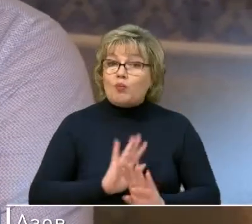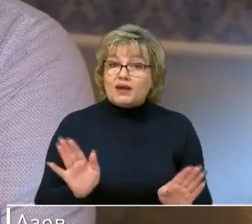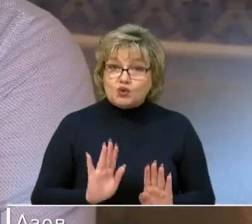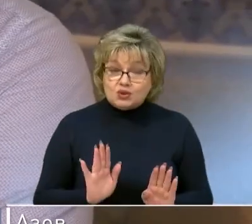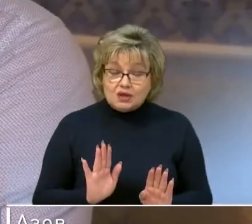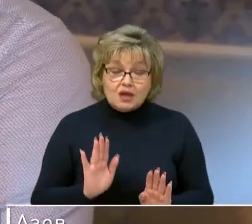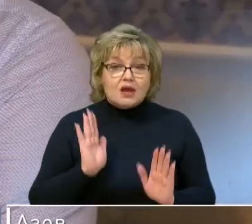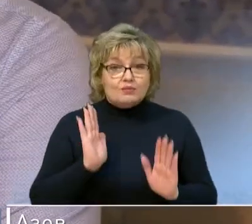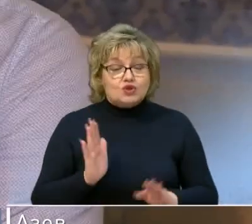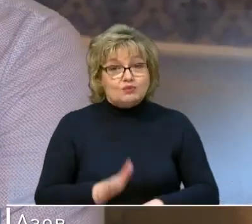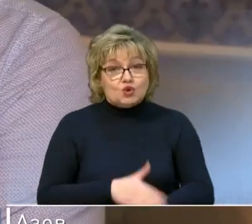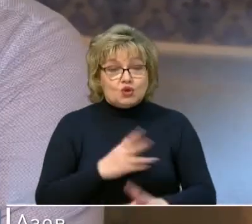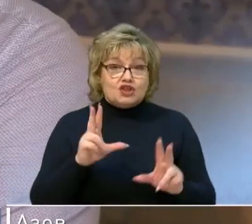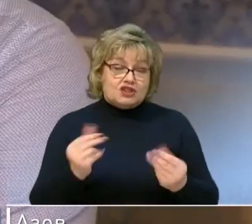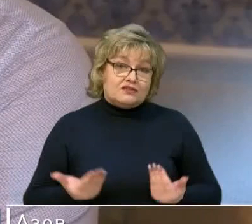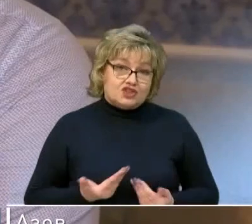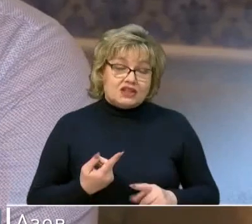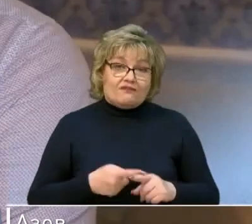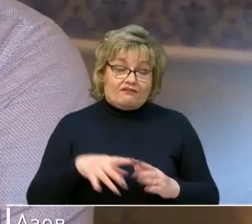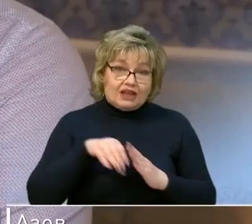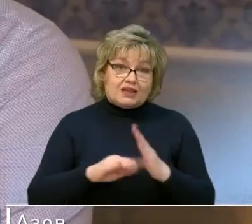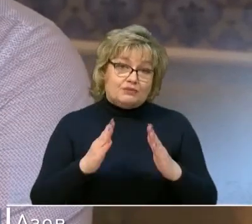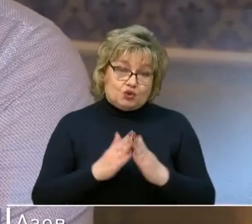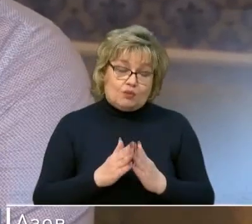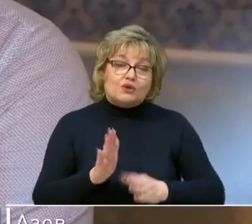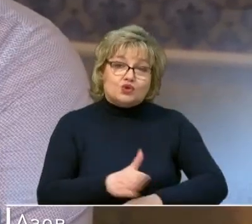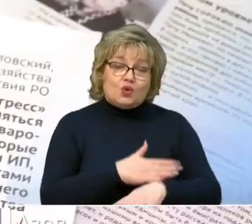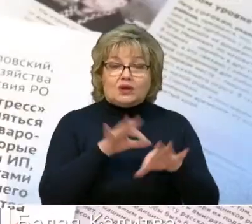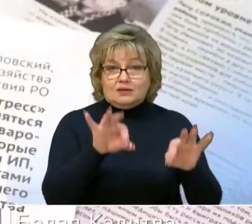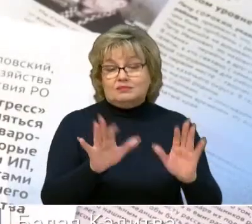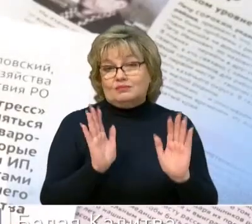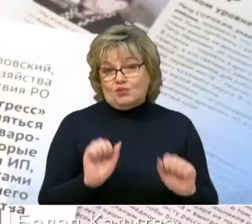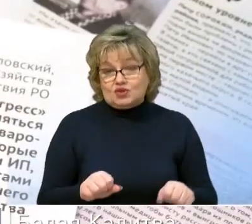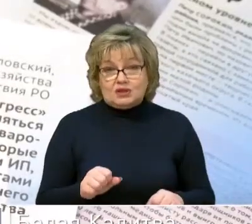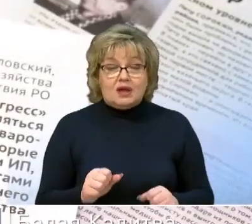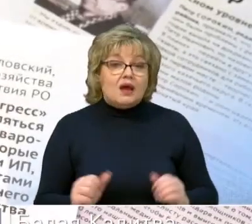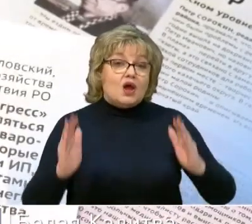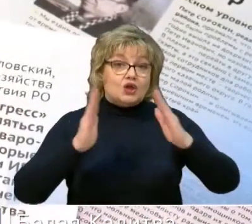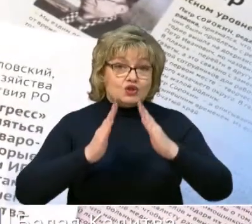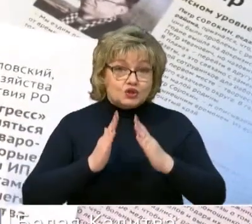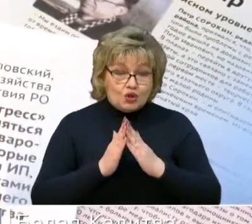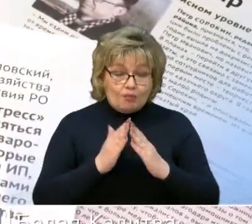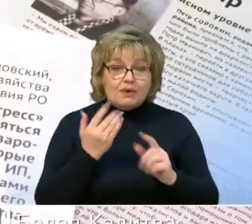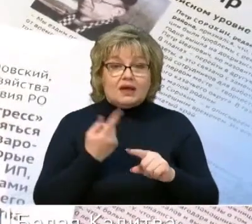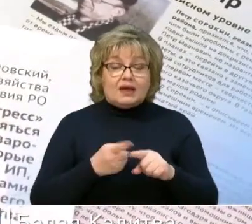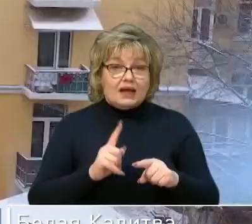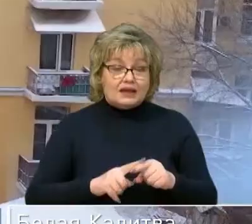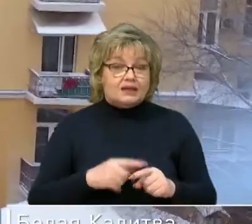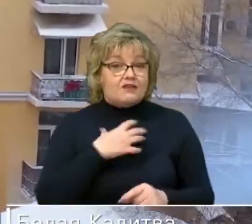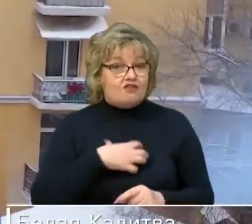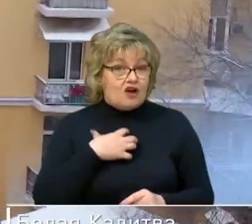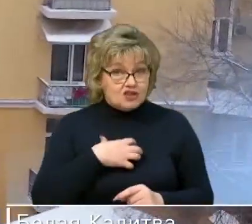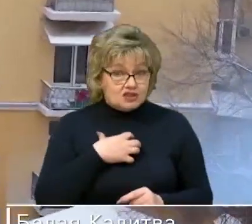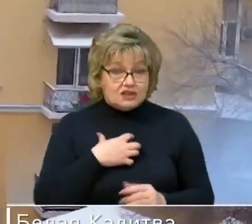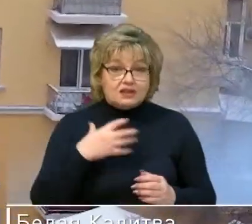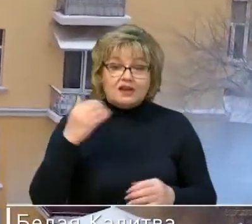будут долго и счастливо жить в этом доме. Он ещё простоит не один десяток, а сотню лет. Доходный дом Александра Ливанидова – это значимый объект в